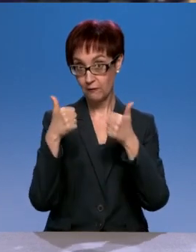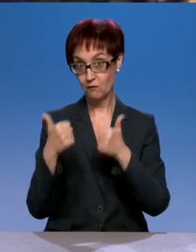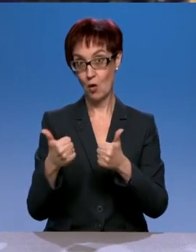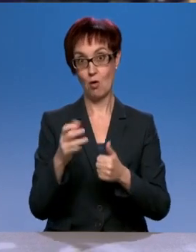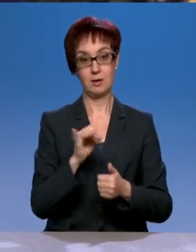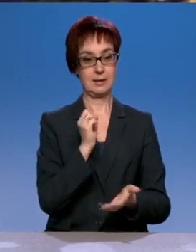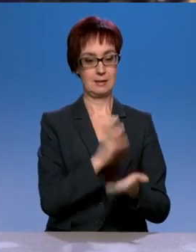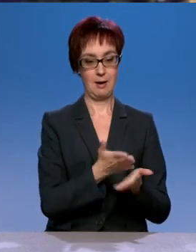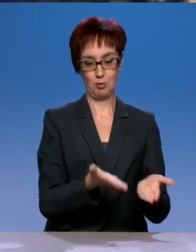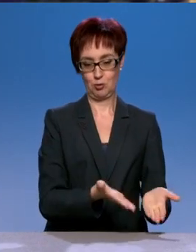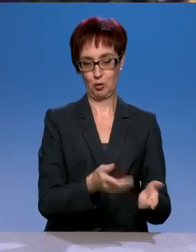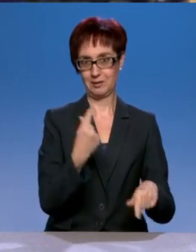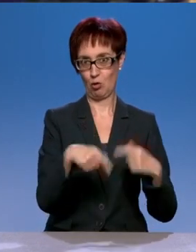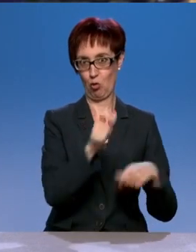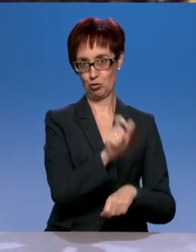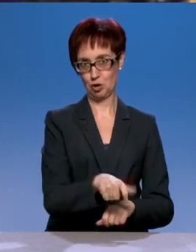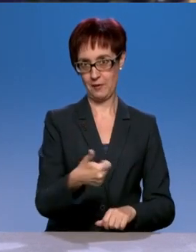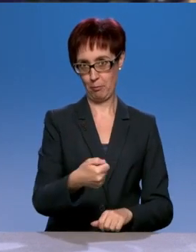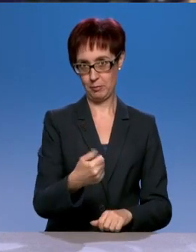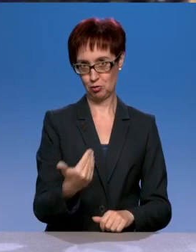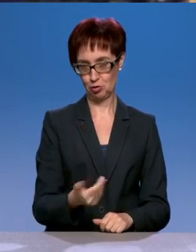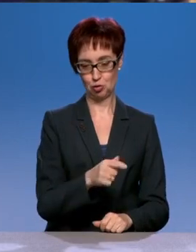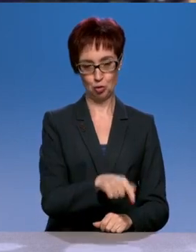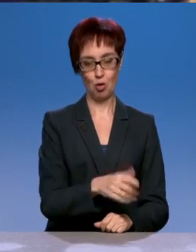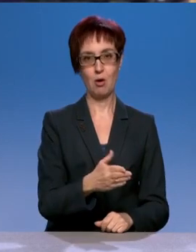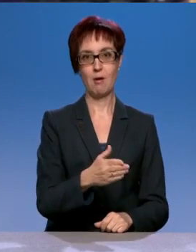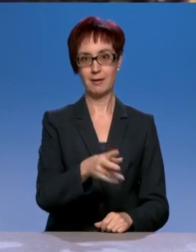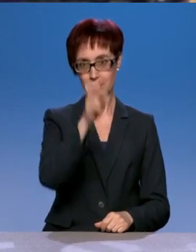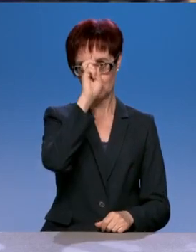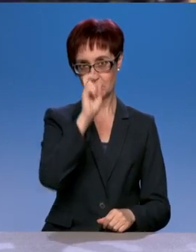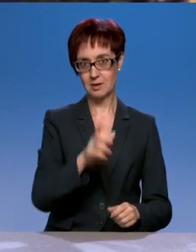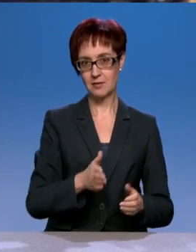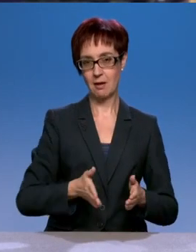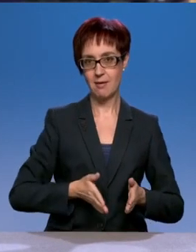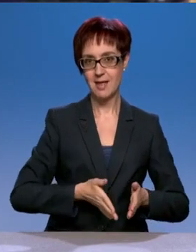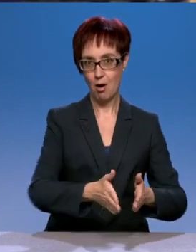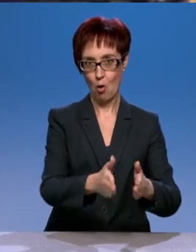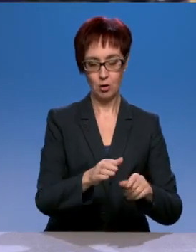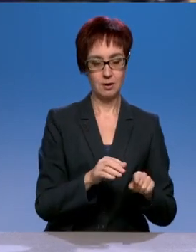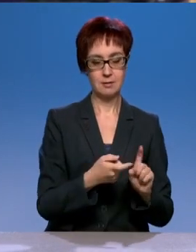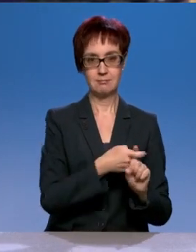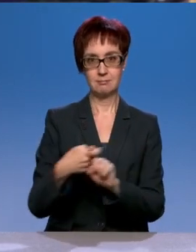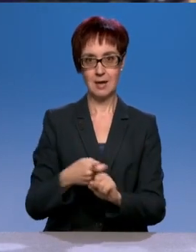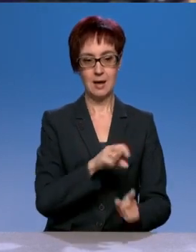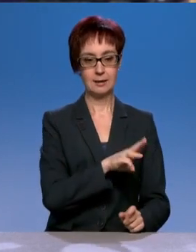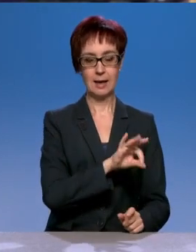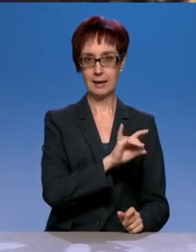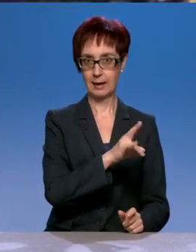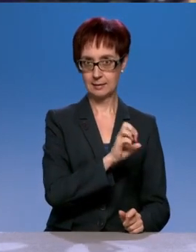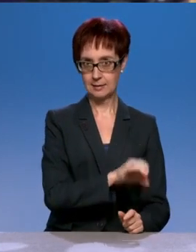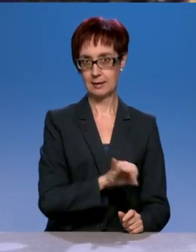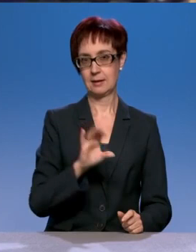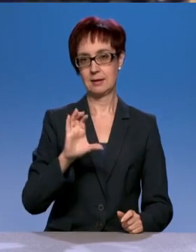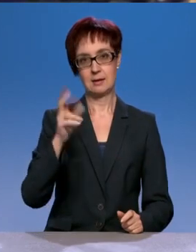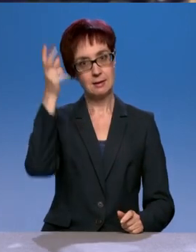замечательная трасса. Там построена автомагистраль от Тольятти до Самары. Как бы там со скоростью в 110 км в час. Штарная